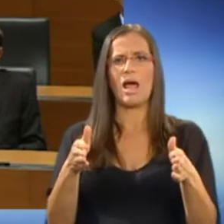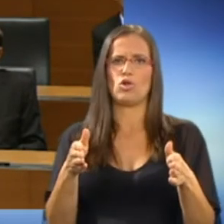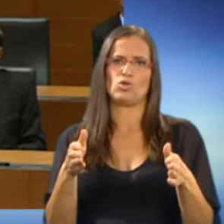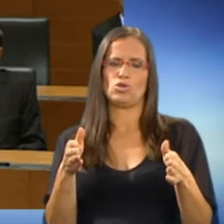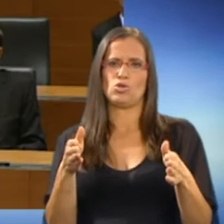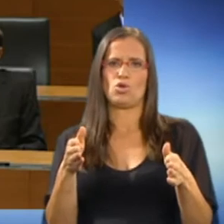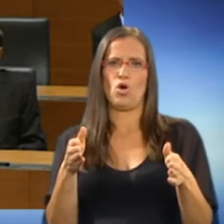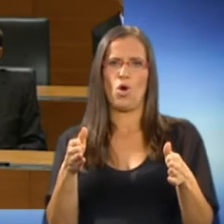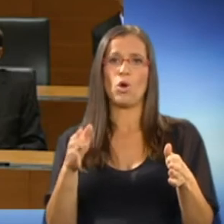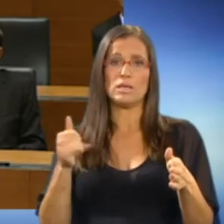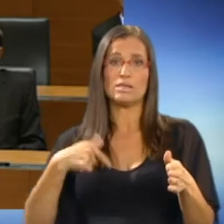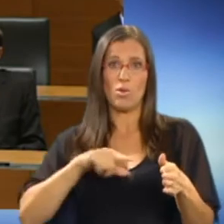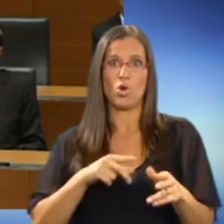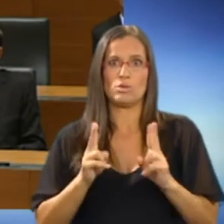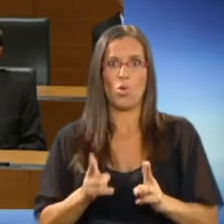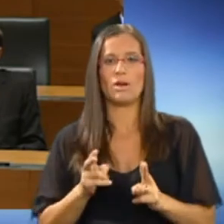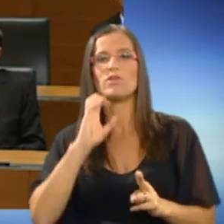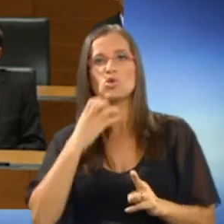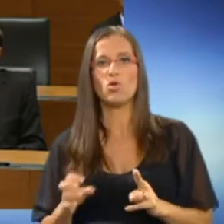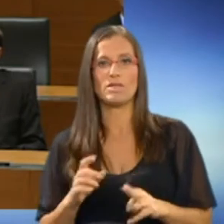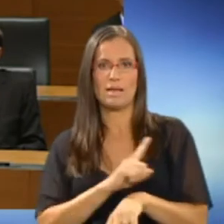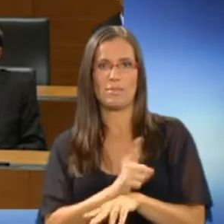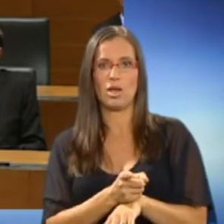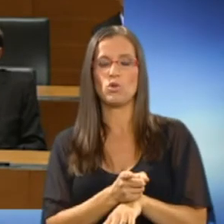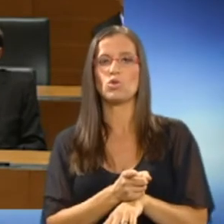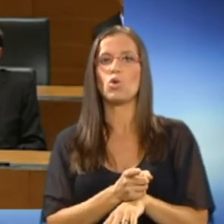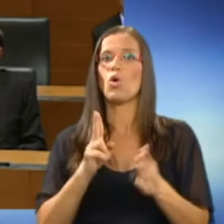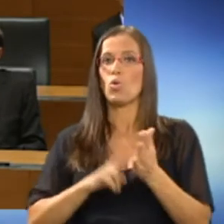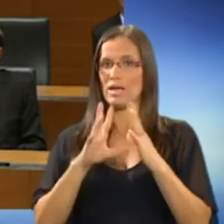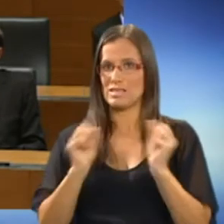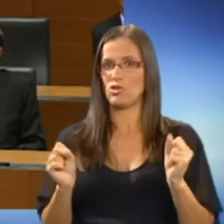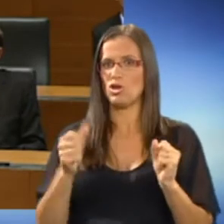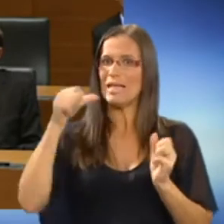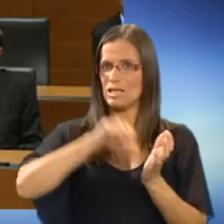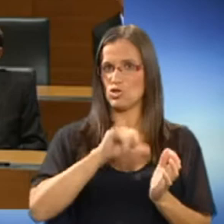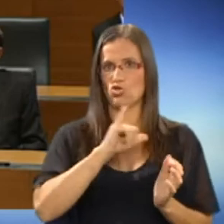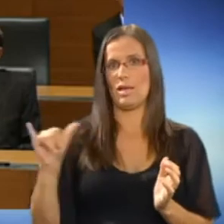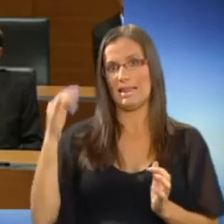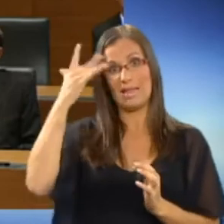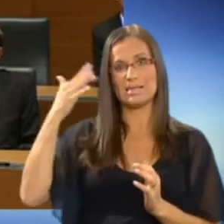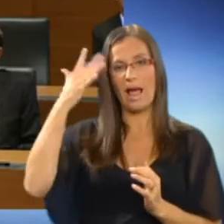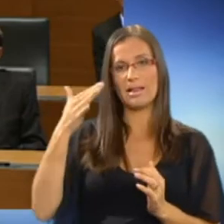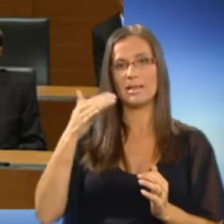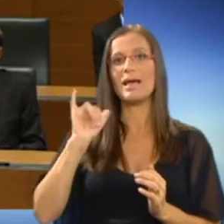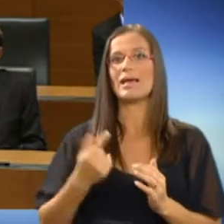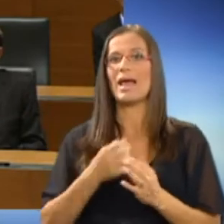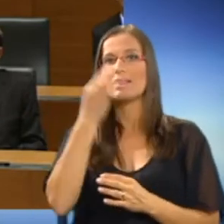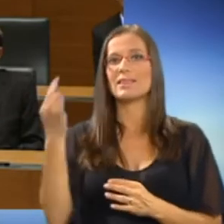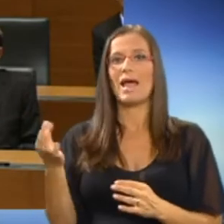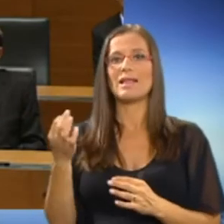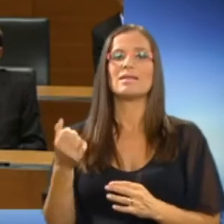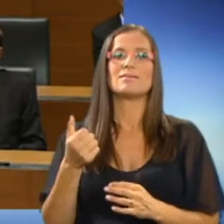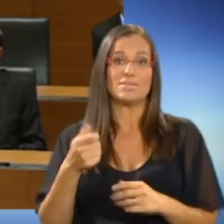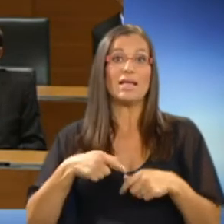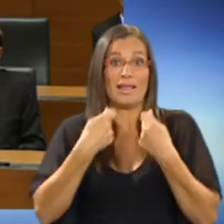artikulacijo, ki smo izmogli v zgodovinskem trenutku, uresničili tisočletni sen, ki je dan le